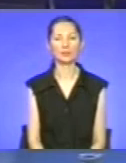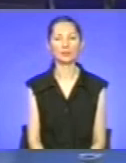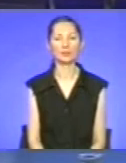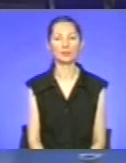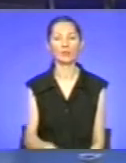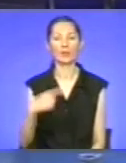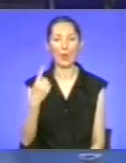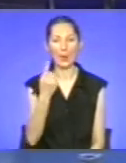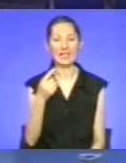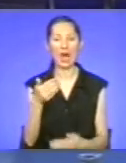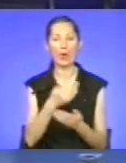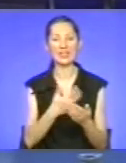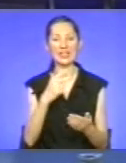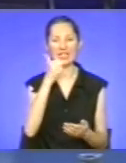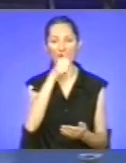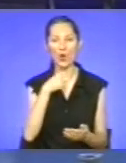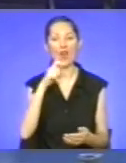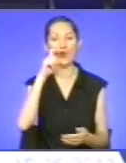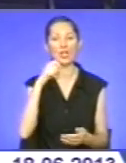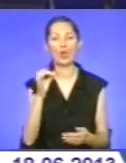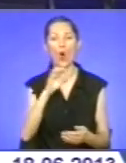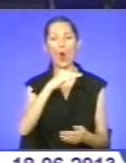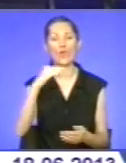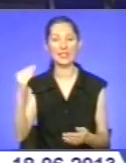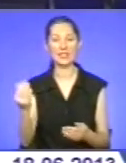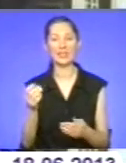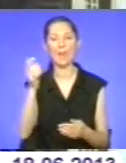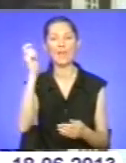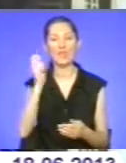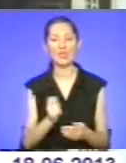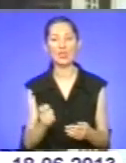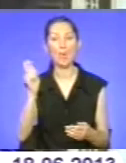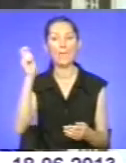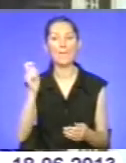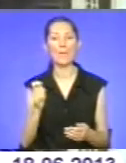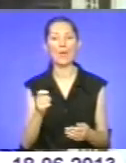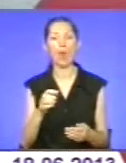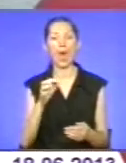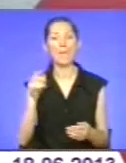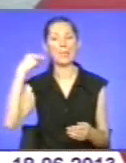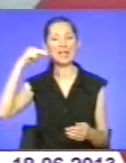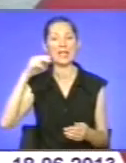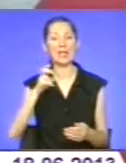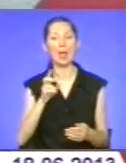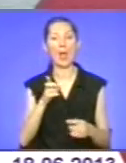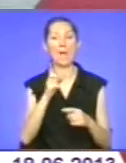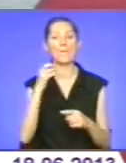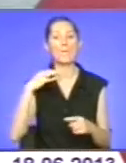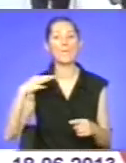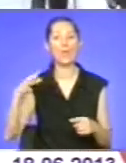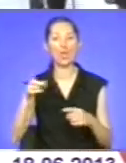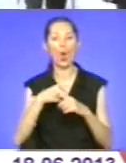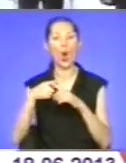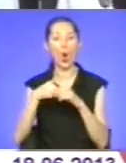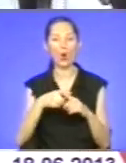Вперше за останні три роки в Україну з офіційним візитом прибув президент Білорусі Олександр Лукашенко. За цей час накопичилось